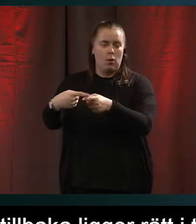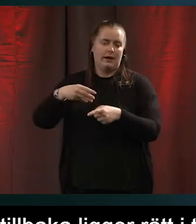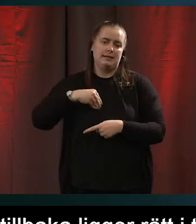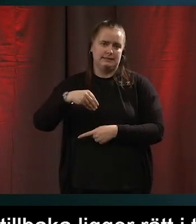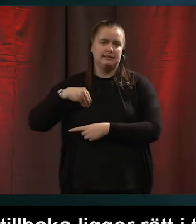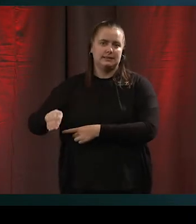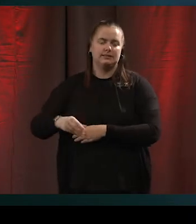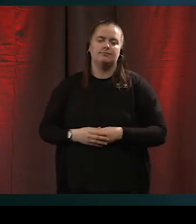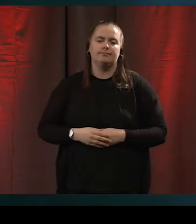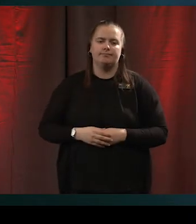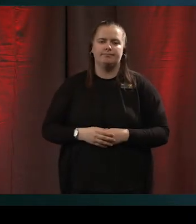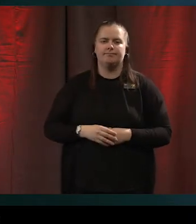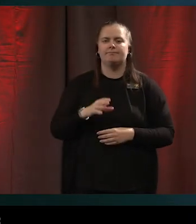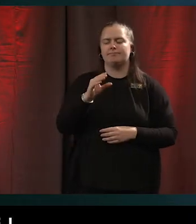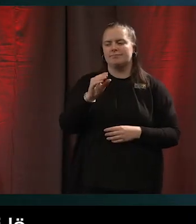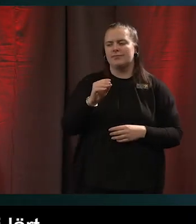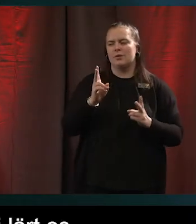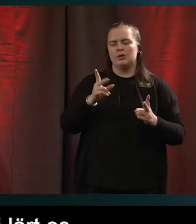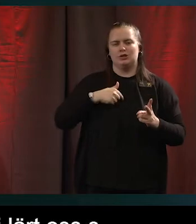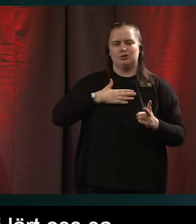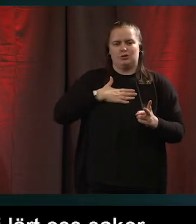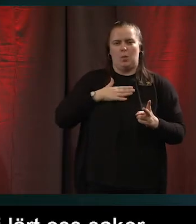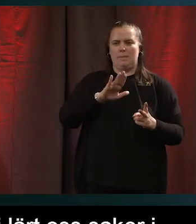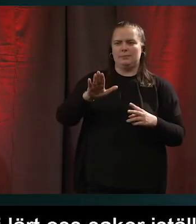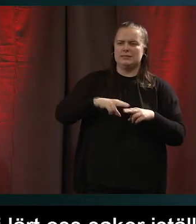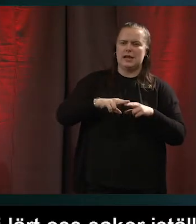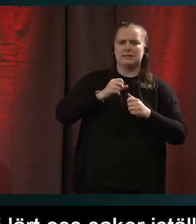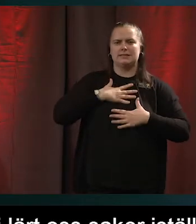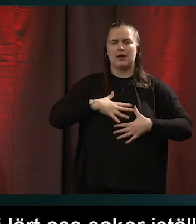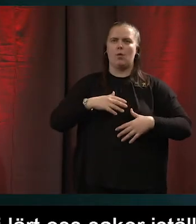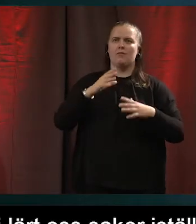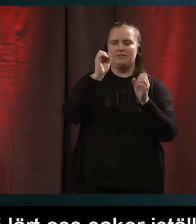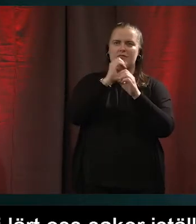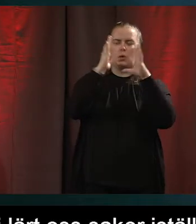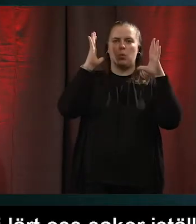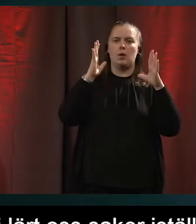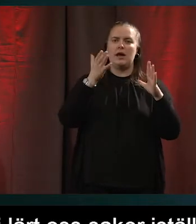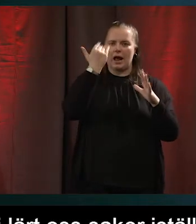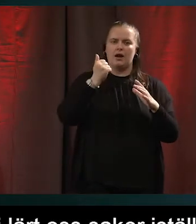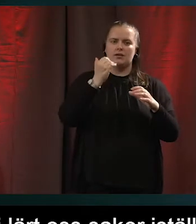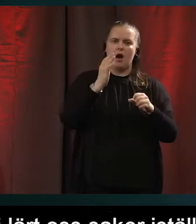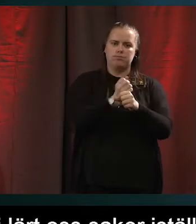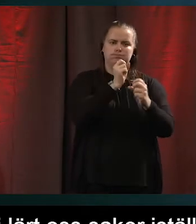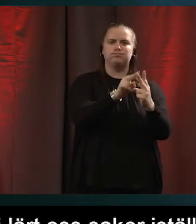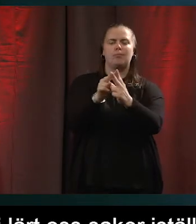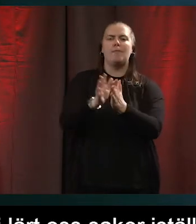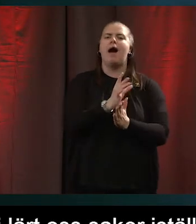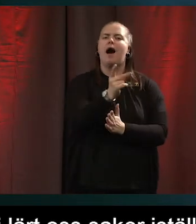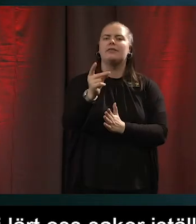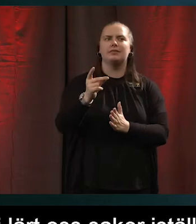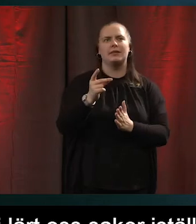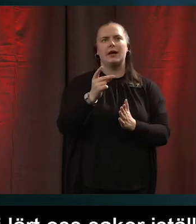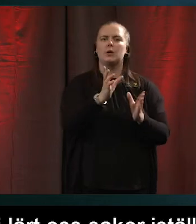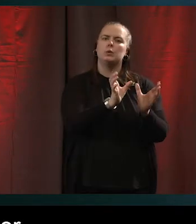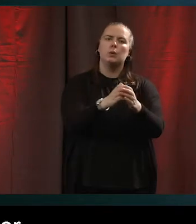Vi har lärt oss saker istället. Jag tyckte om den här observationen att ni har nått andra individer helt enkelt. Ni har nått ut till andra grupper av äldre